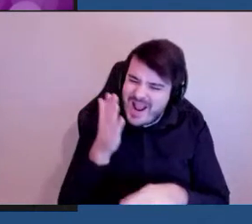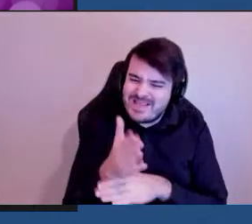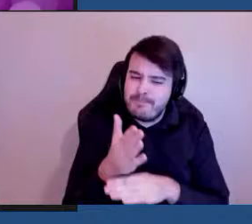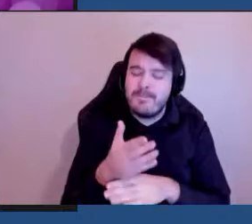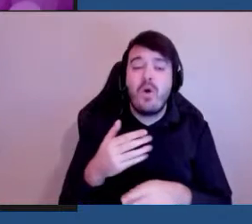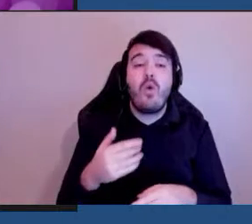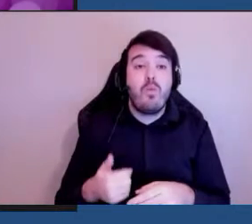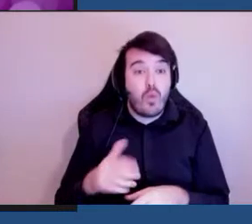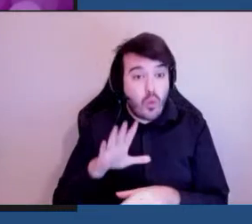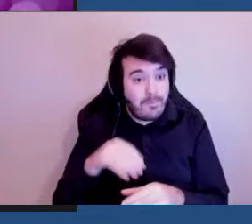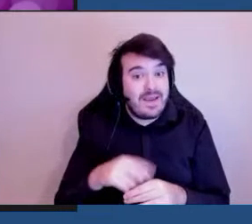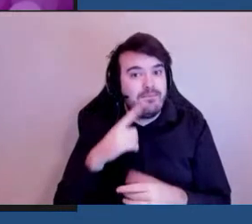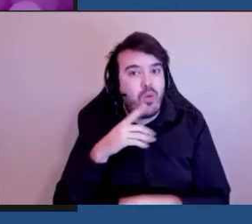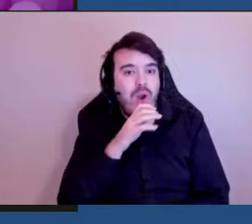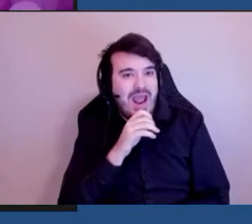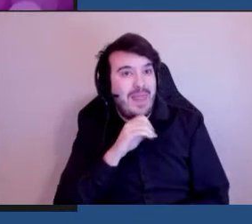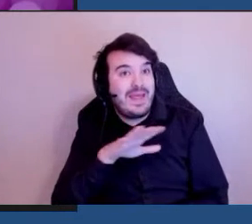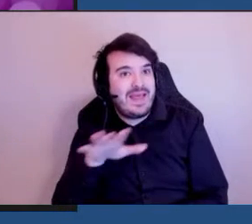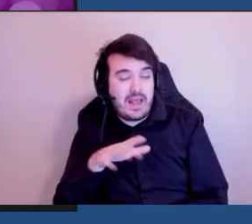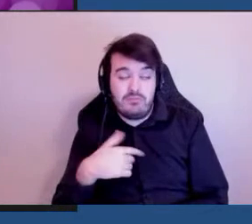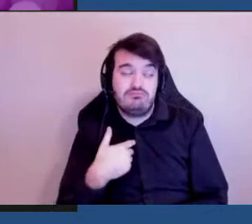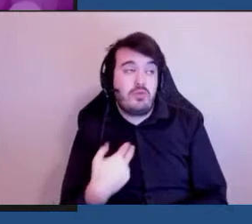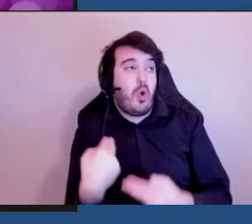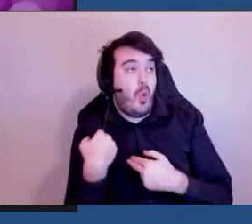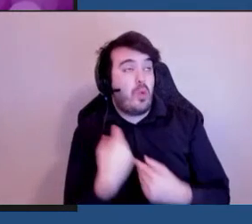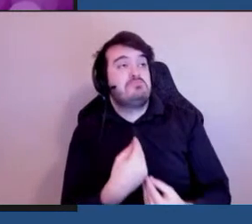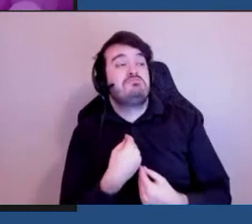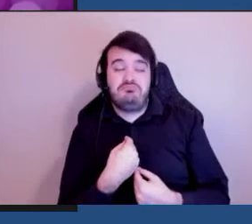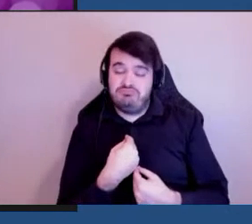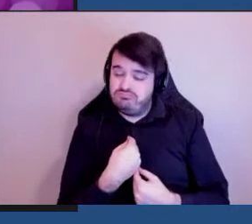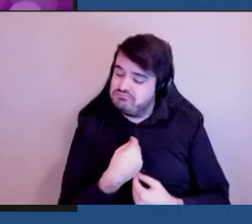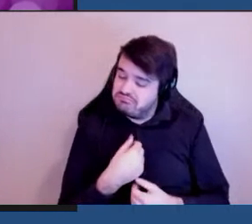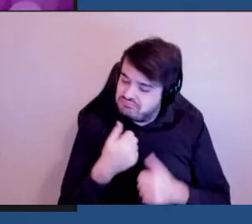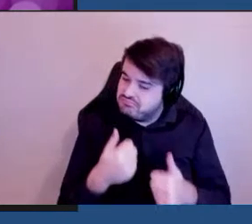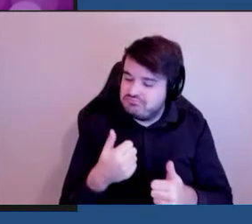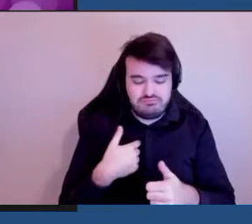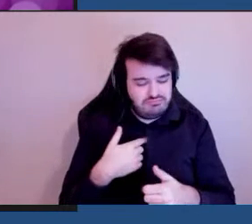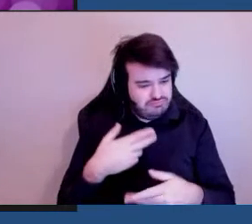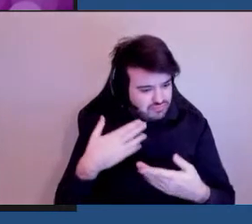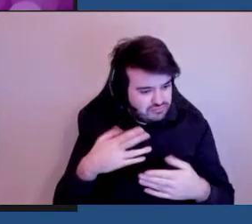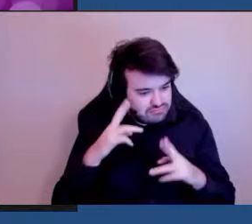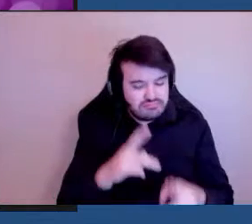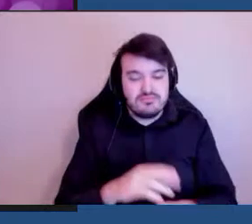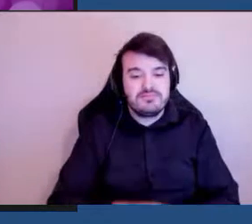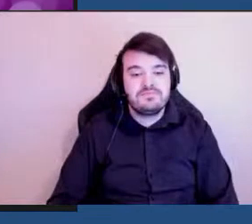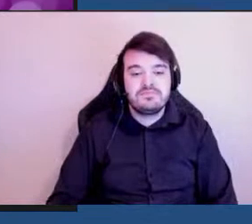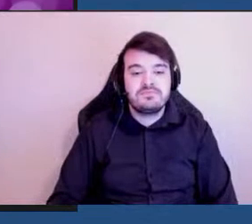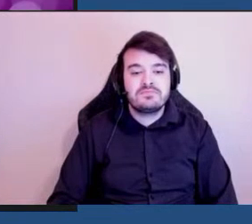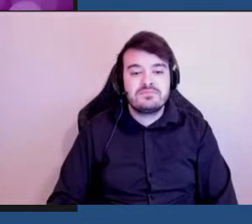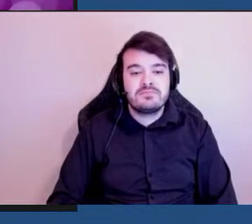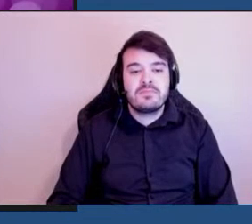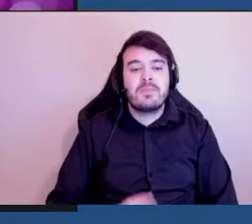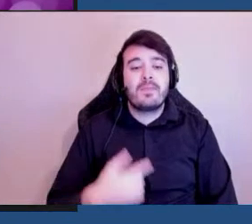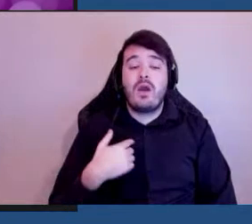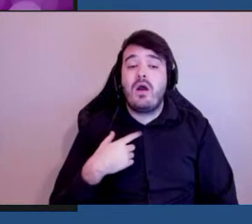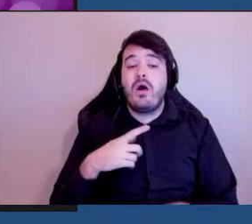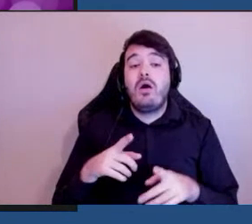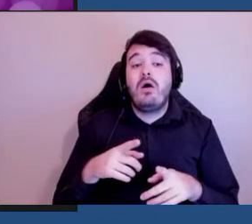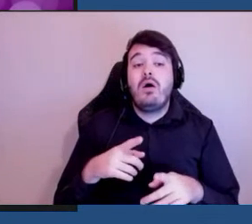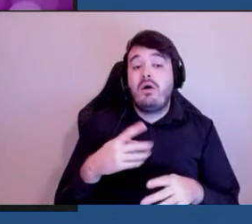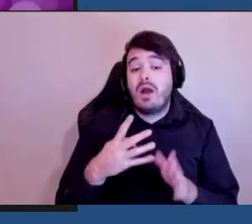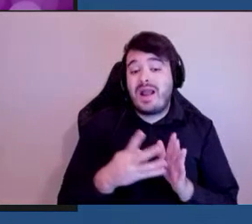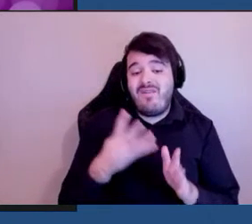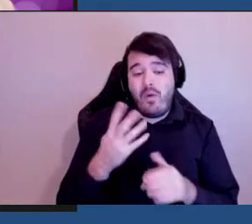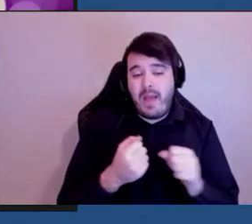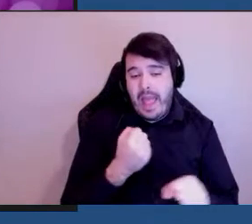aînés. C'est un rôle que nous accueillons favorablement. Comme le conseiller a dit, on se réunit au moins quatre fois par an. Les